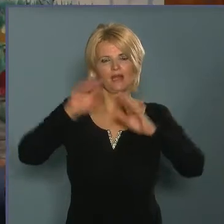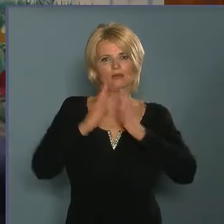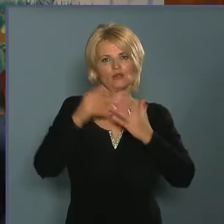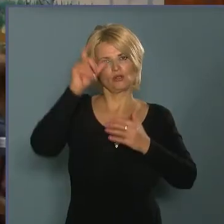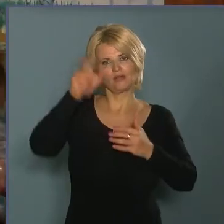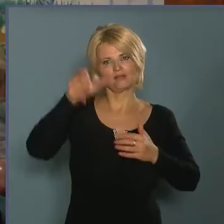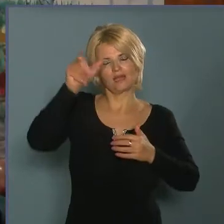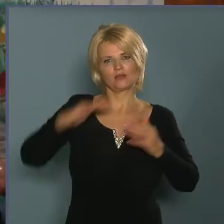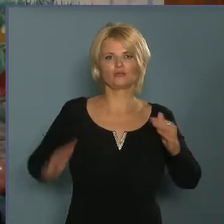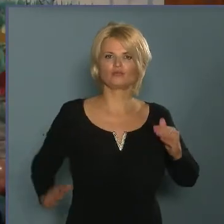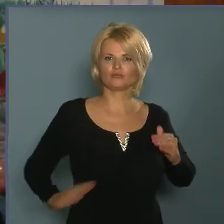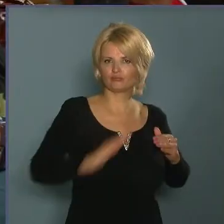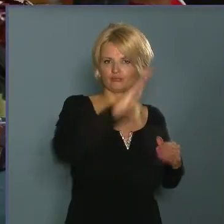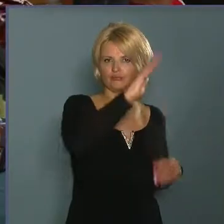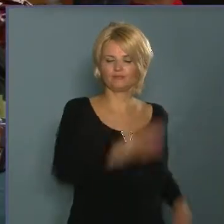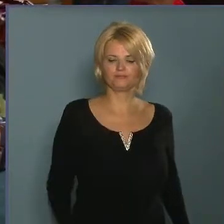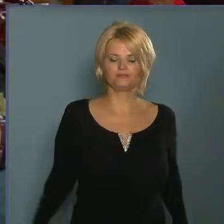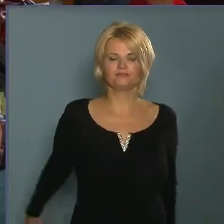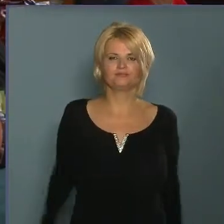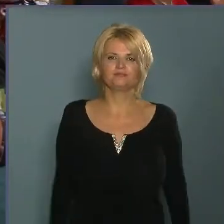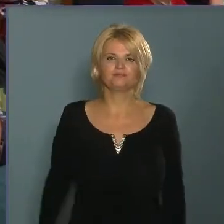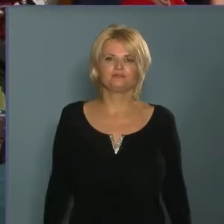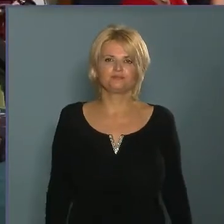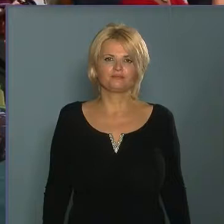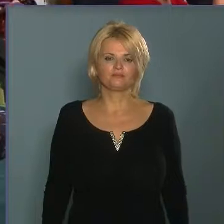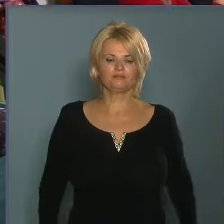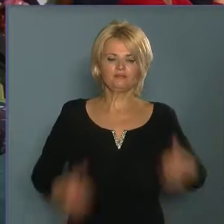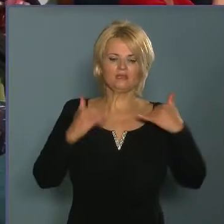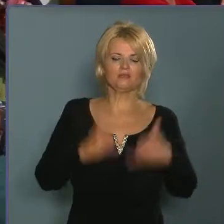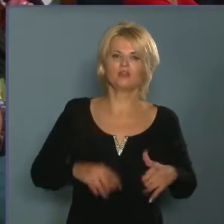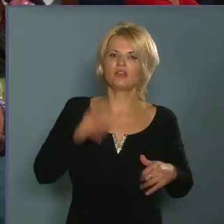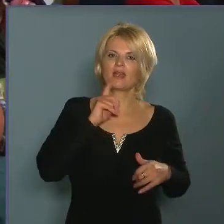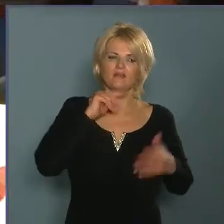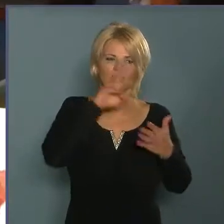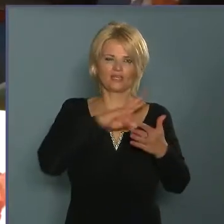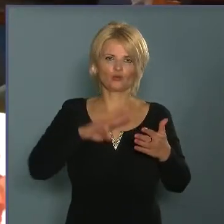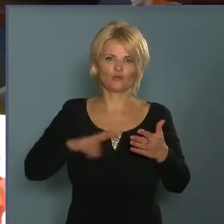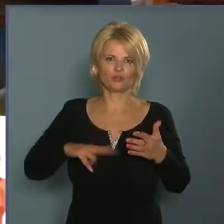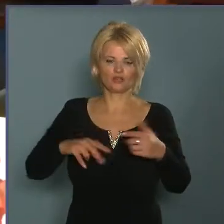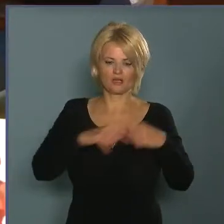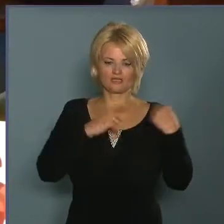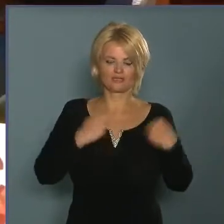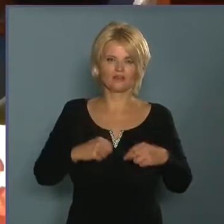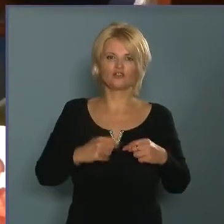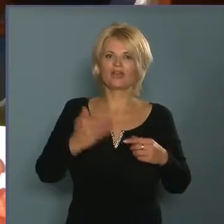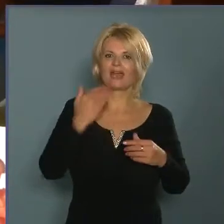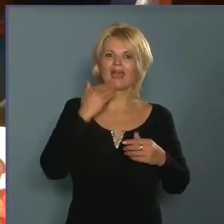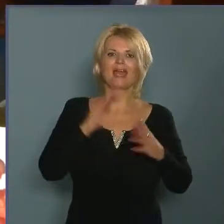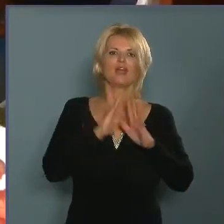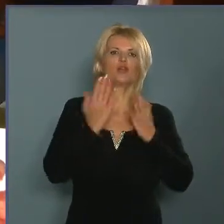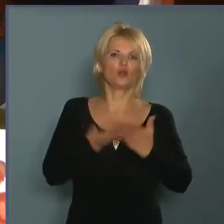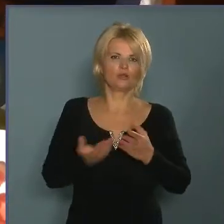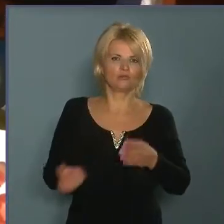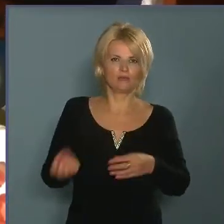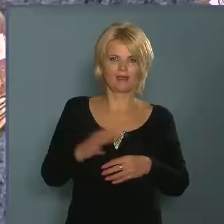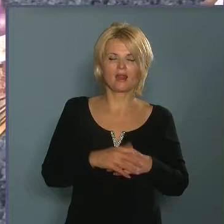felívelőben lesz talán a csillaga. Manapság, amikor ugye kevésbé olvasnak, szívesen meg megjelentek az e-bookok például, a könyvtárok